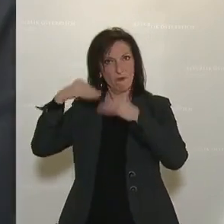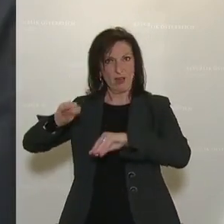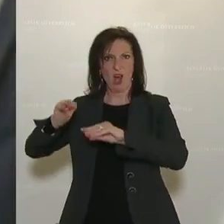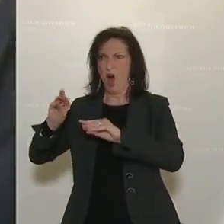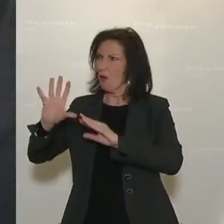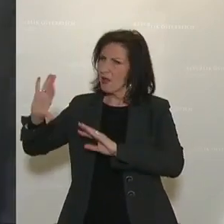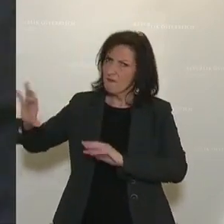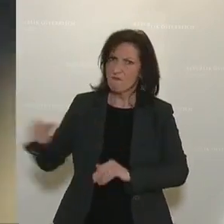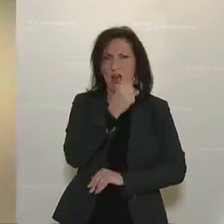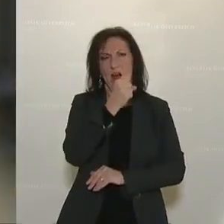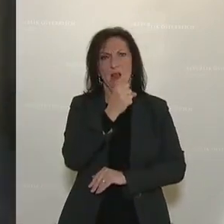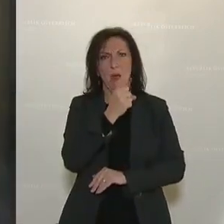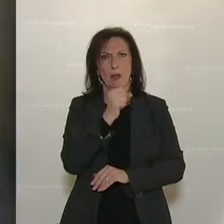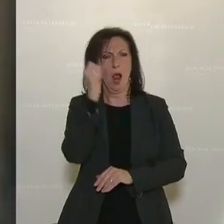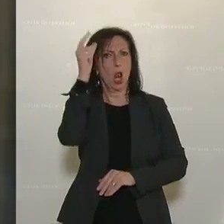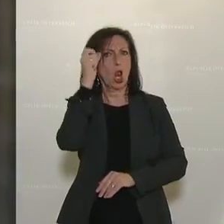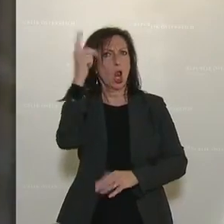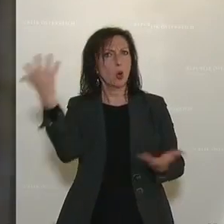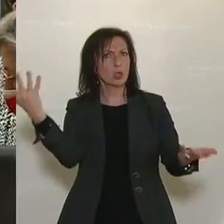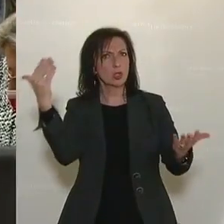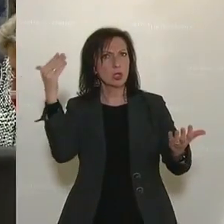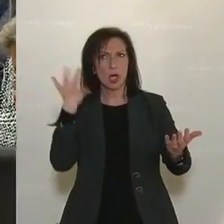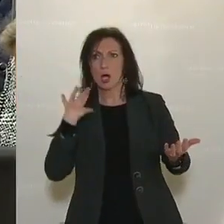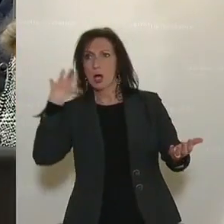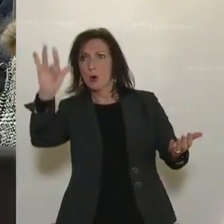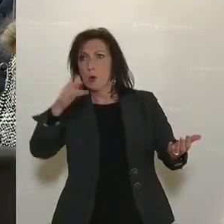etwas, was vollkommen logisch ist und auf der Hand liegt.